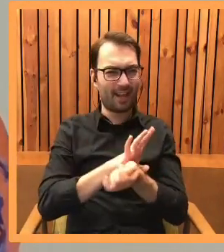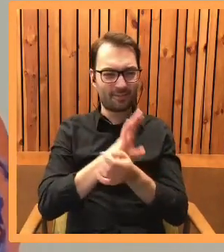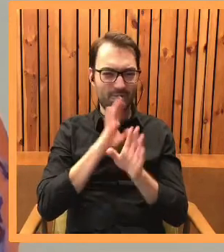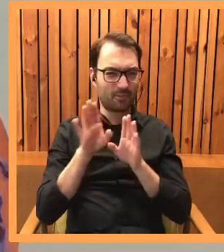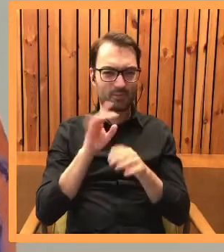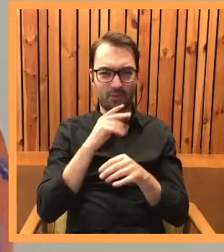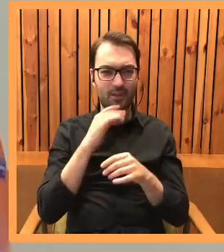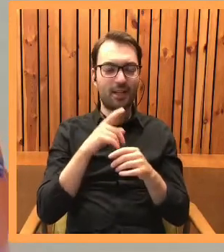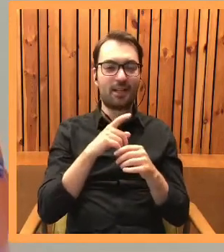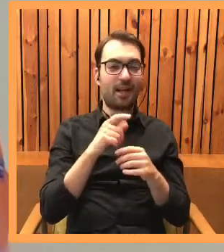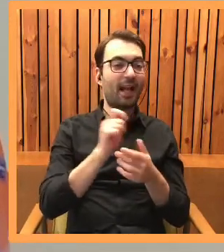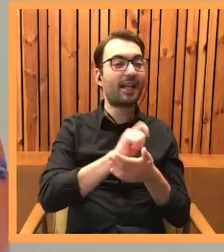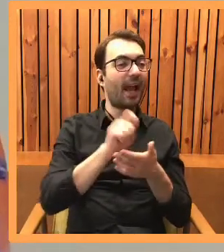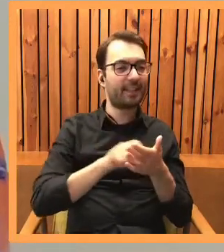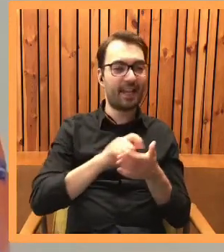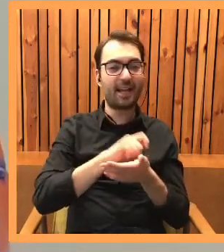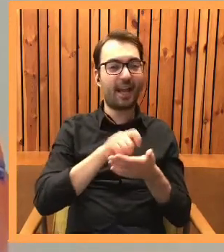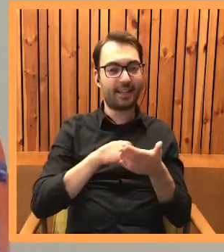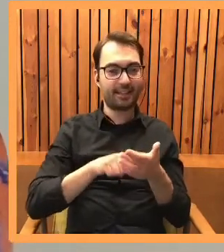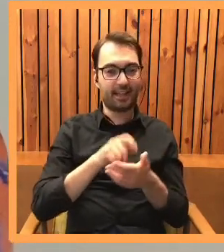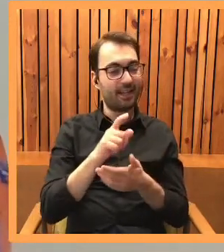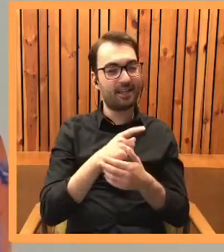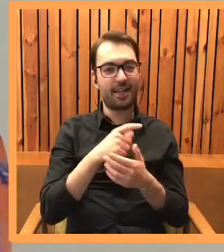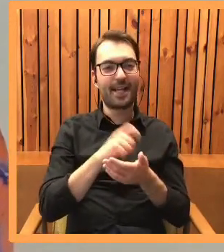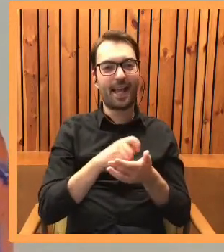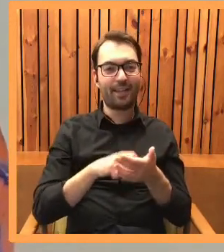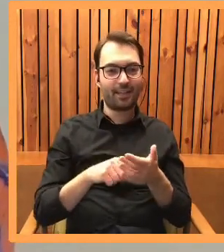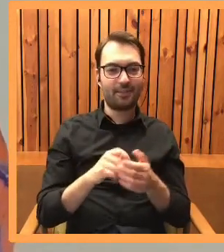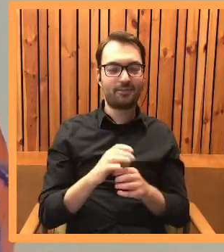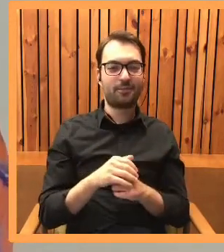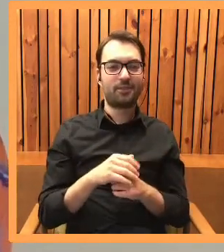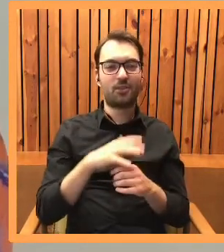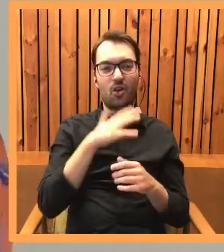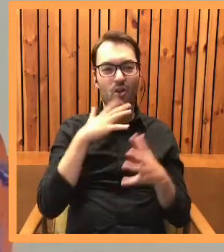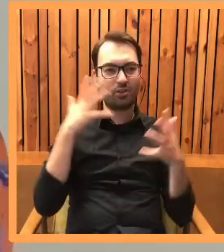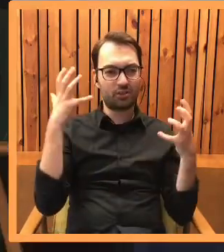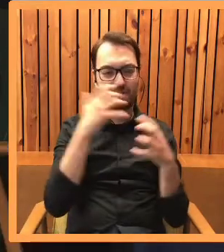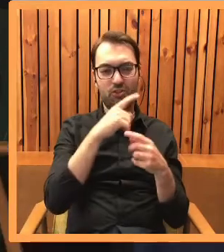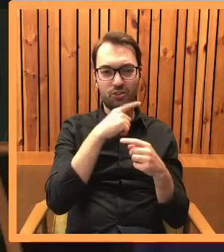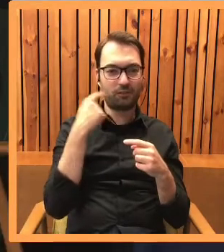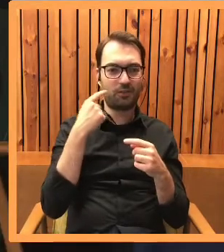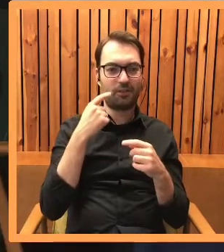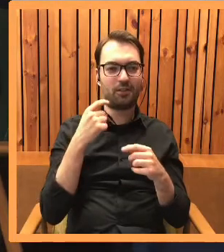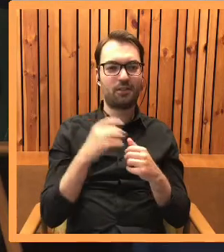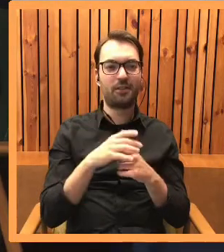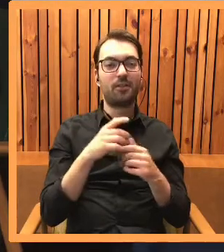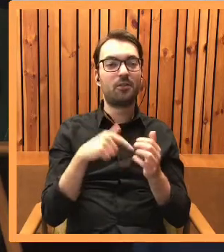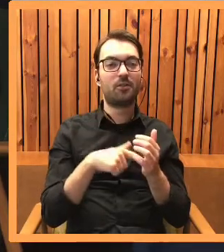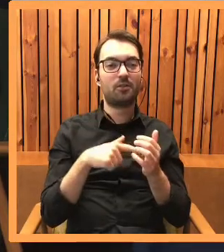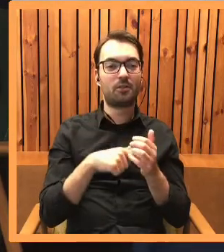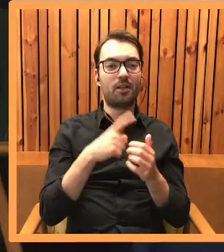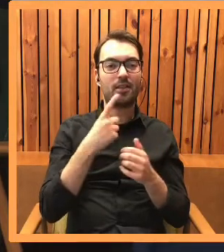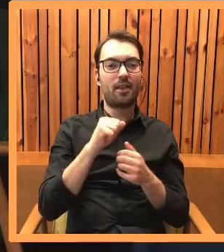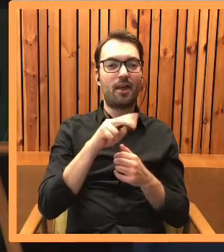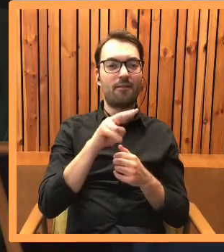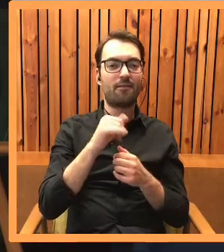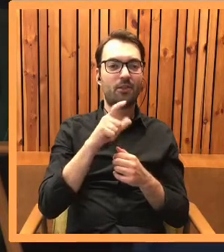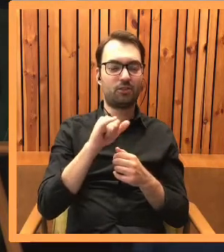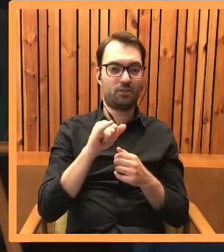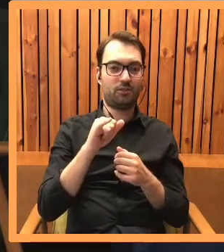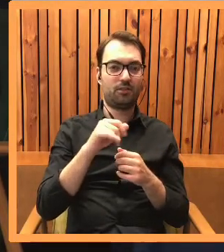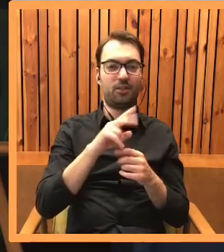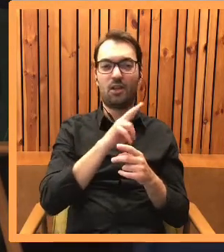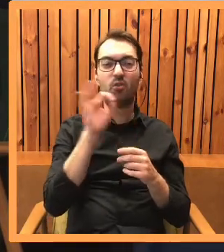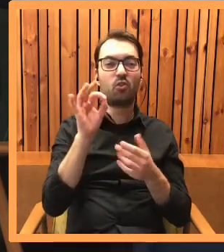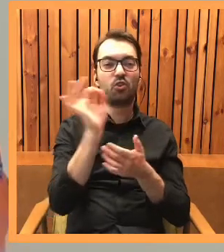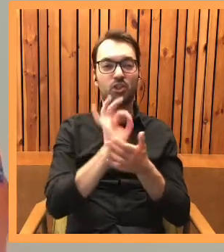kolor, tak? To jest kredka, kredka. To jest kredka właśnie w kolorze ciemnoczerwonym, brunatnym, której używał m.in. da Vinci do wszystkich swoich